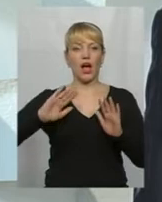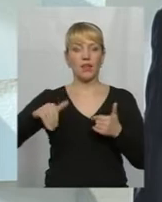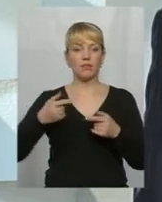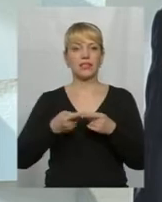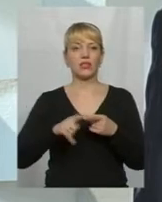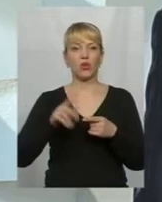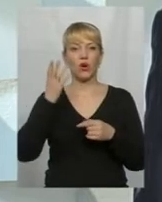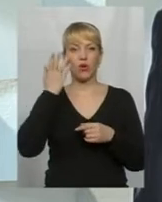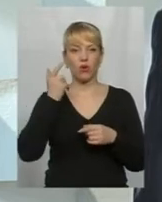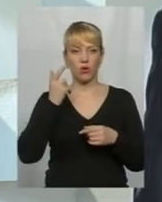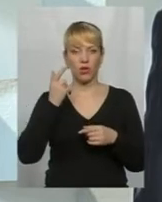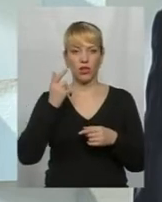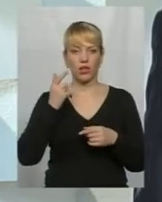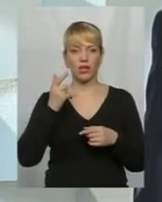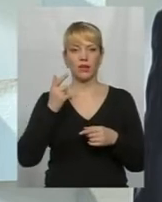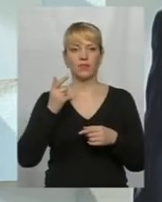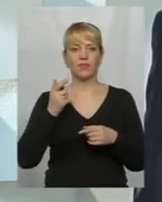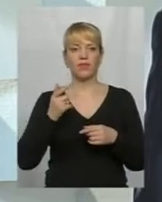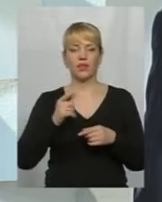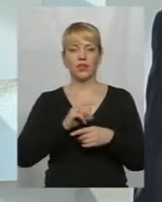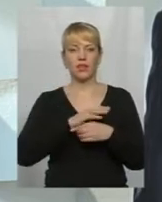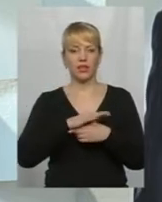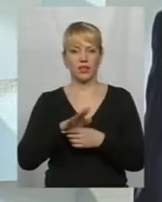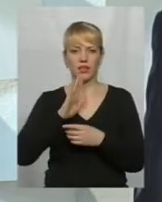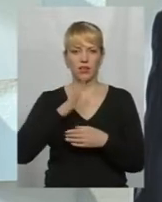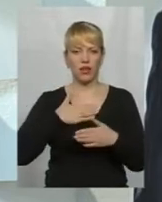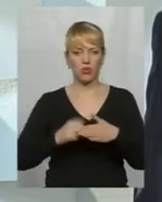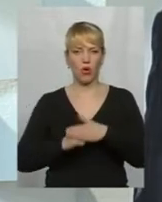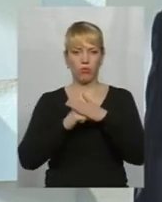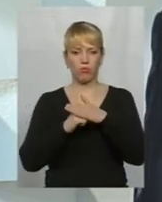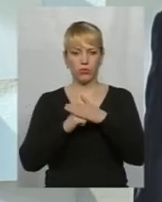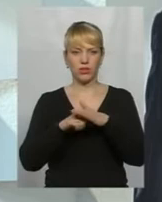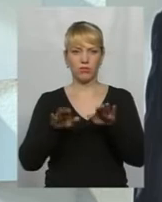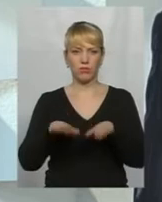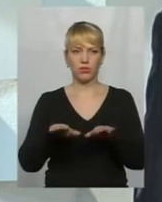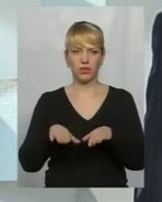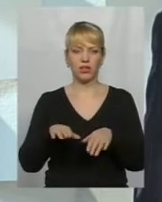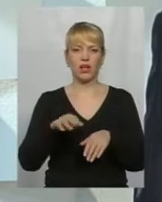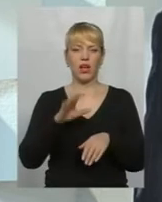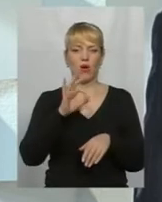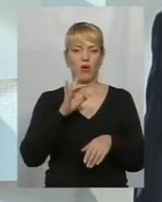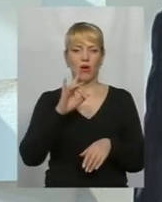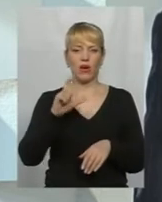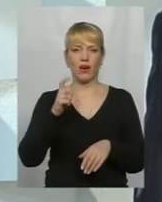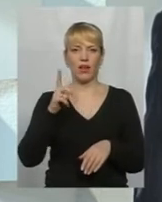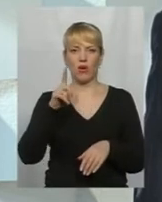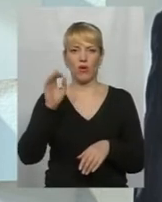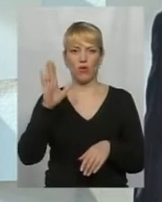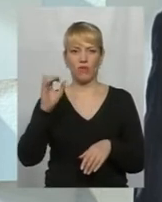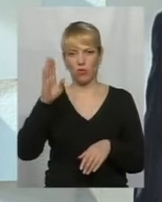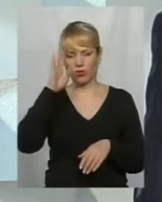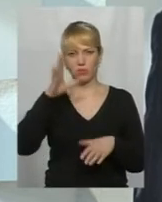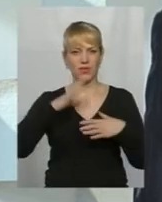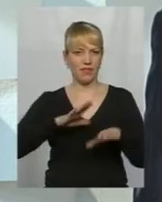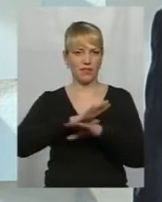коли накрили наш опорний пункт в Оріхово, хлопців не витримали нерви, і вони підірвали цю завізацію